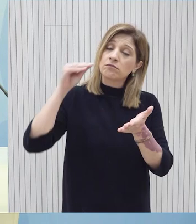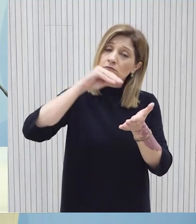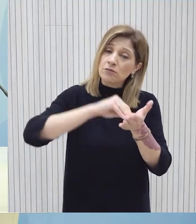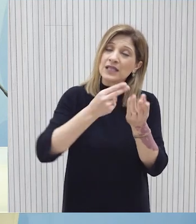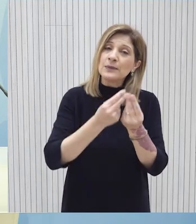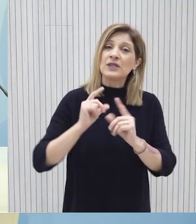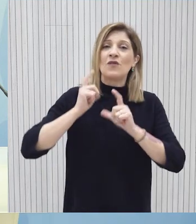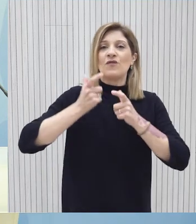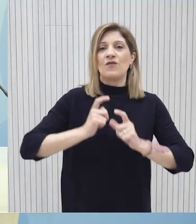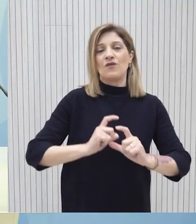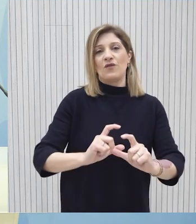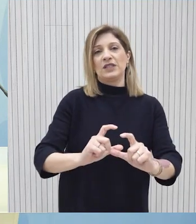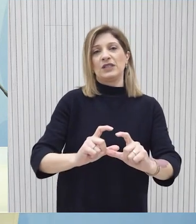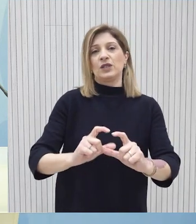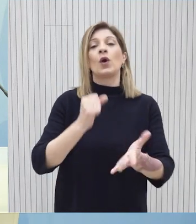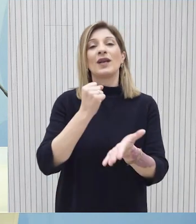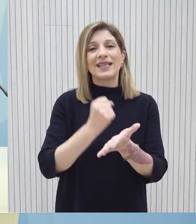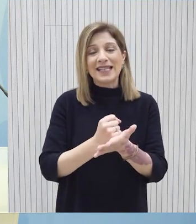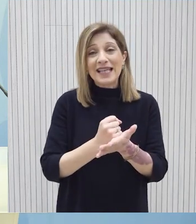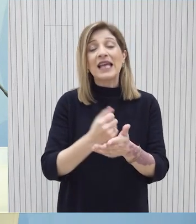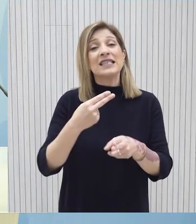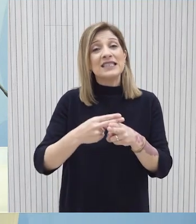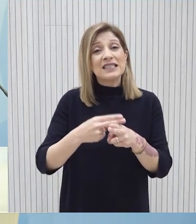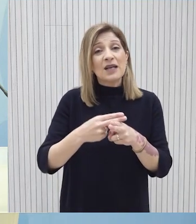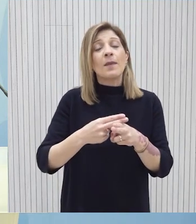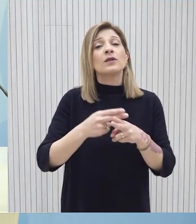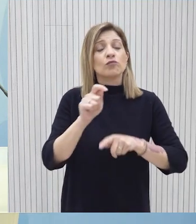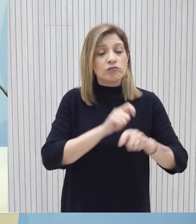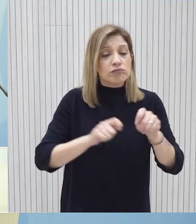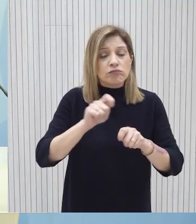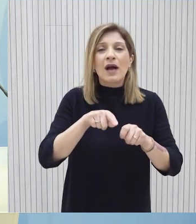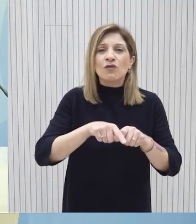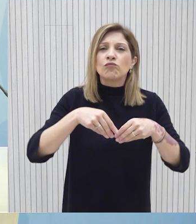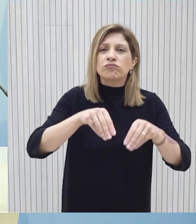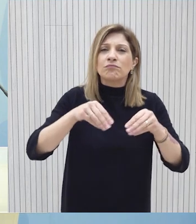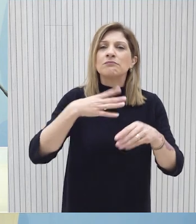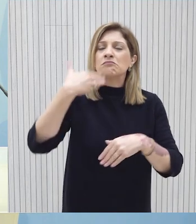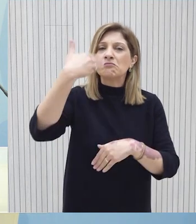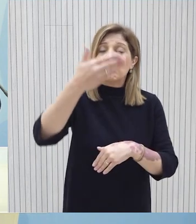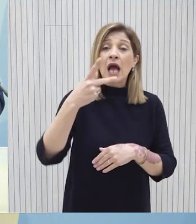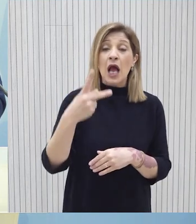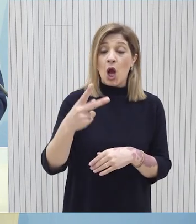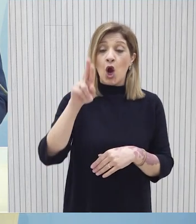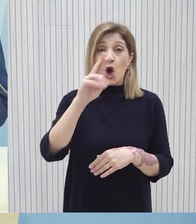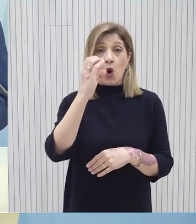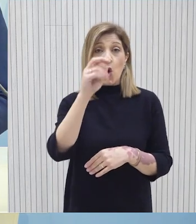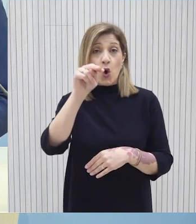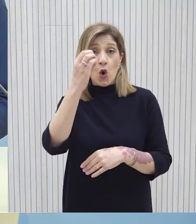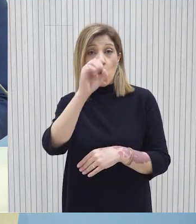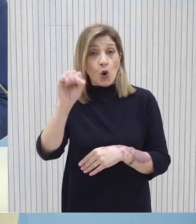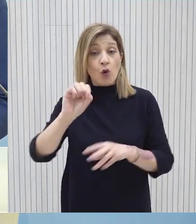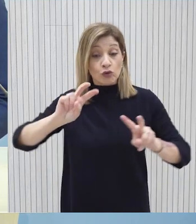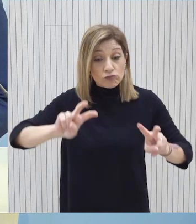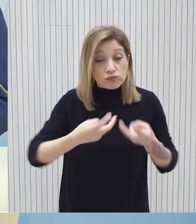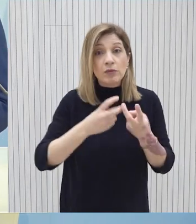ποιότητα του φυσικού αερίου στο κοιτάσμα καθώς και την υψηλή ικανότητα παραγωγής του ταμιευτήρα. Το Κρόνος αποτελεί την τρίτη